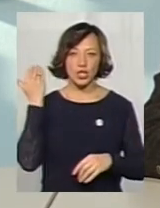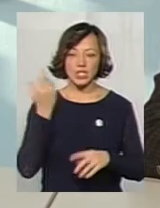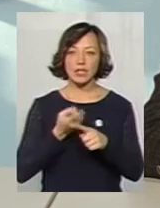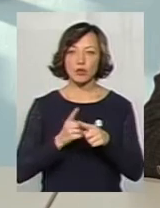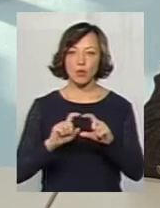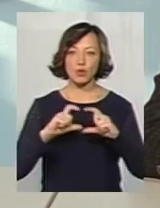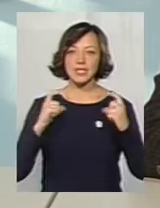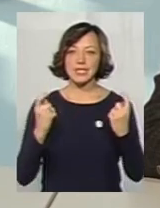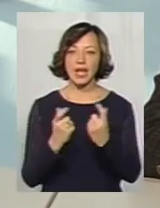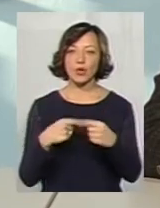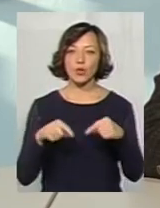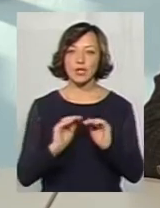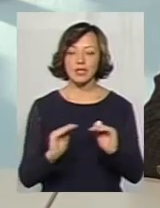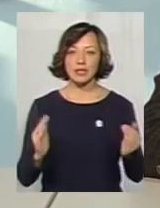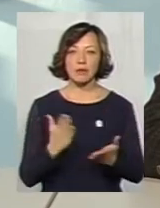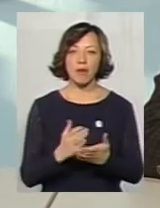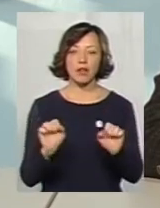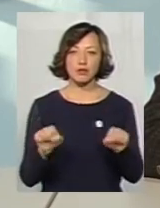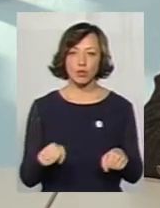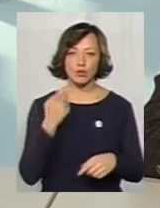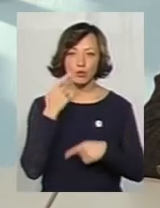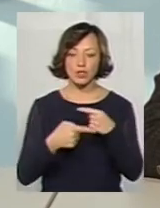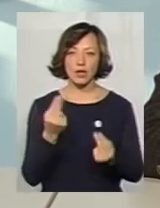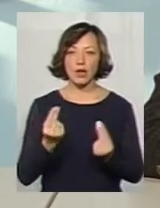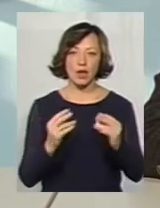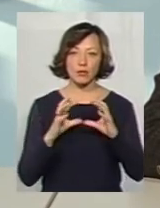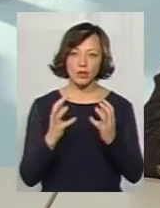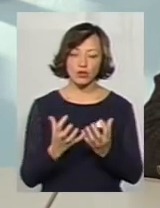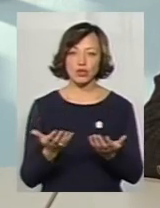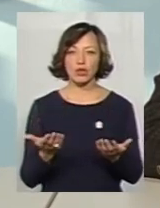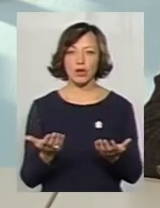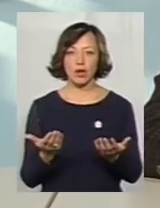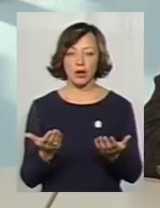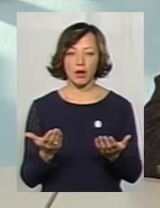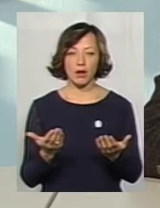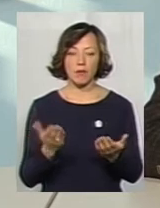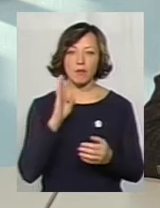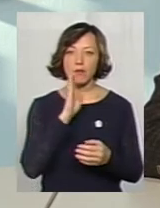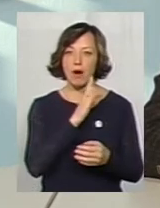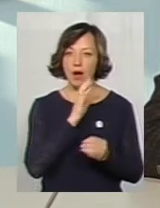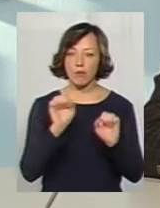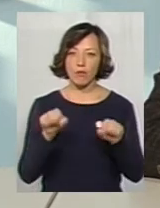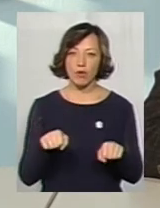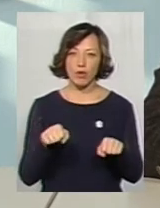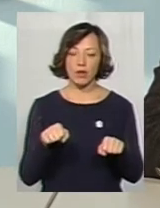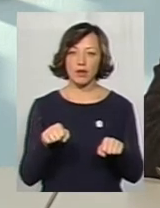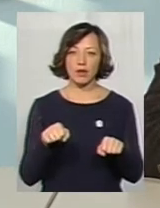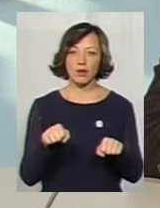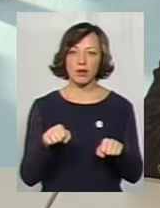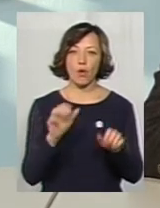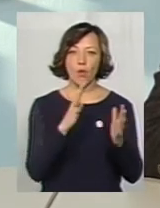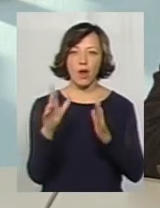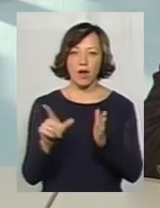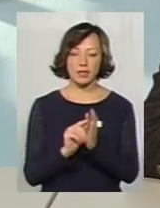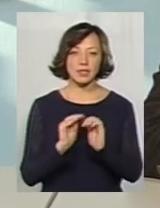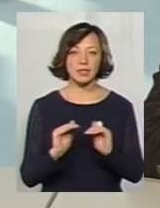стадіоні діти мали змогу постійно грати в глядача. Мали змогли зробити дітей і,